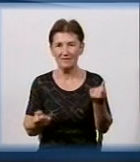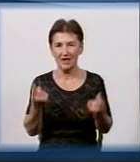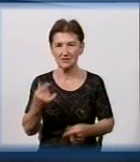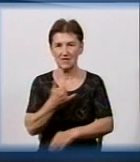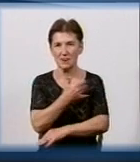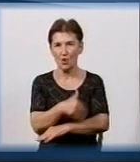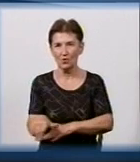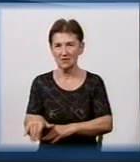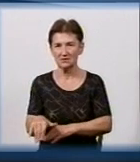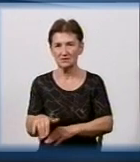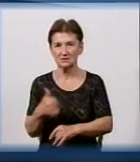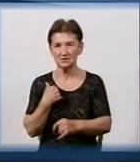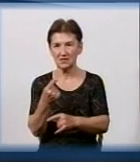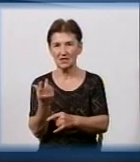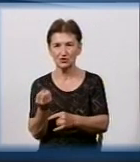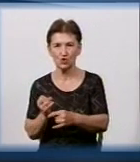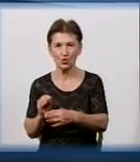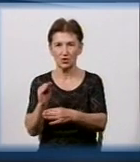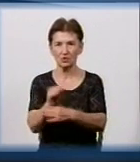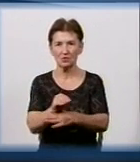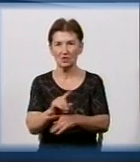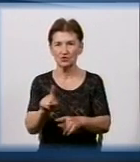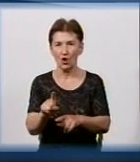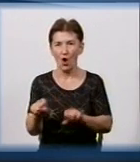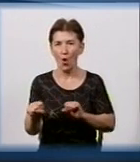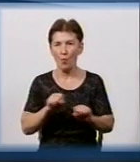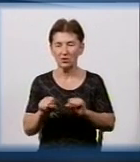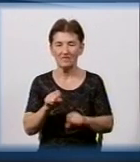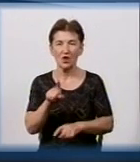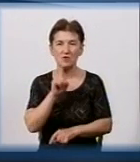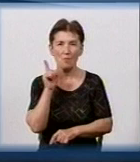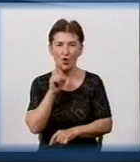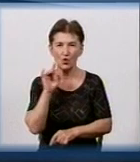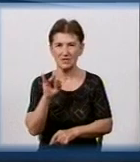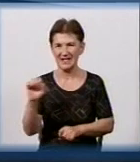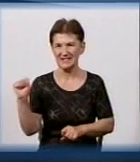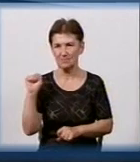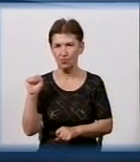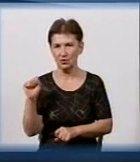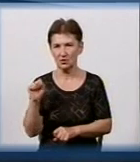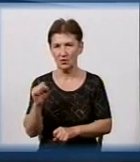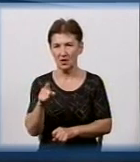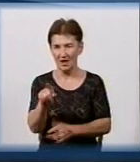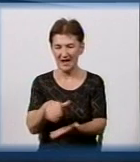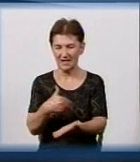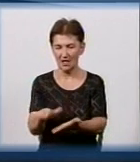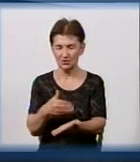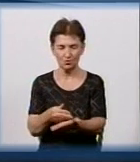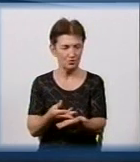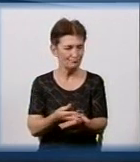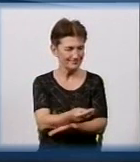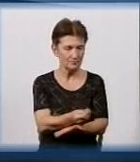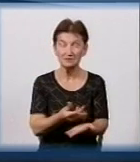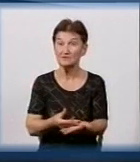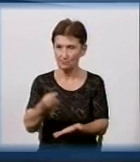Я додам до цього, що управління молоді та спорту профінансувало фарбу, так? Частково